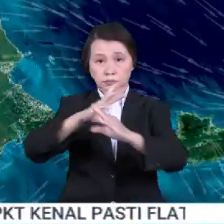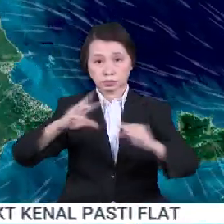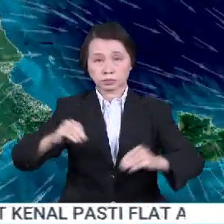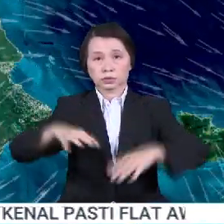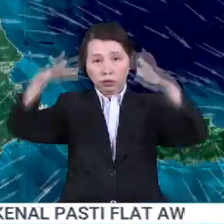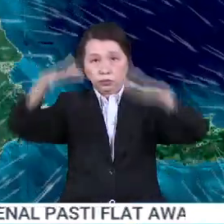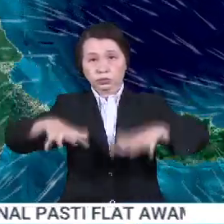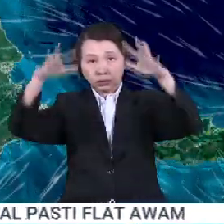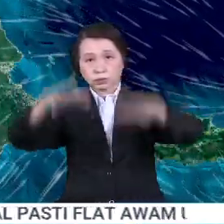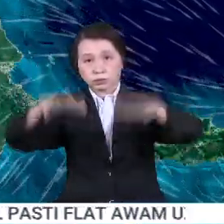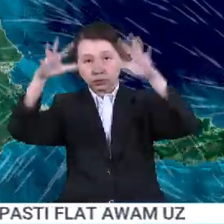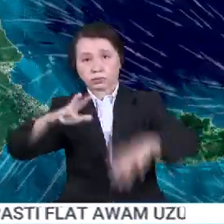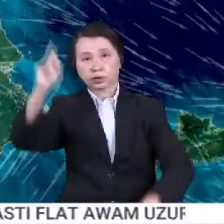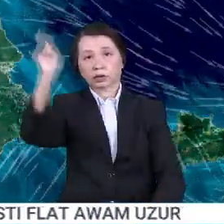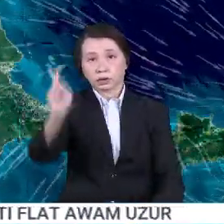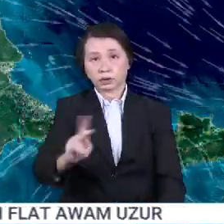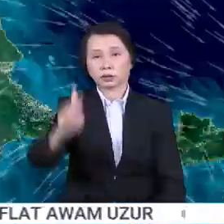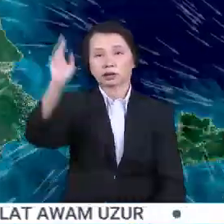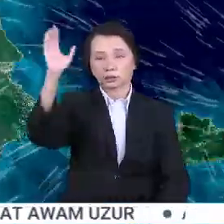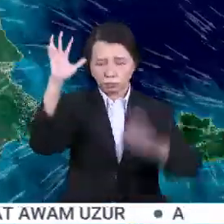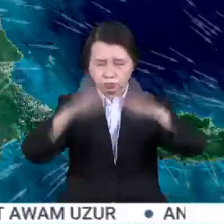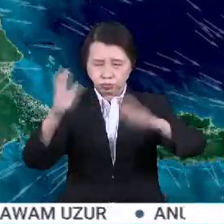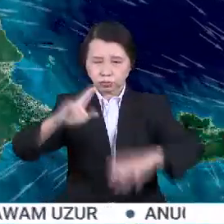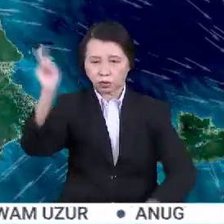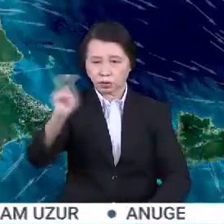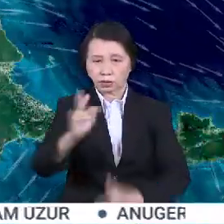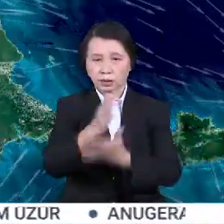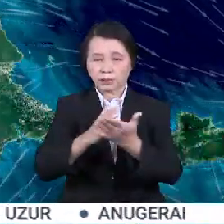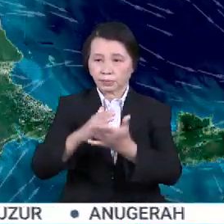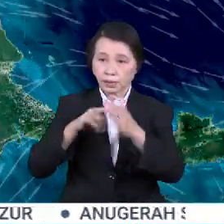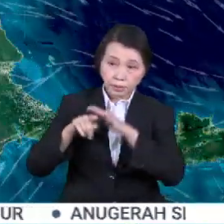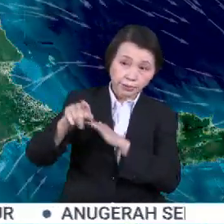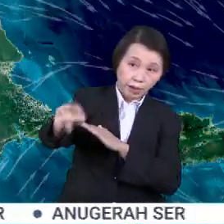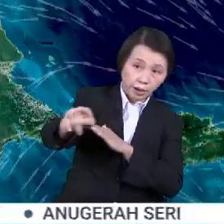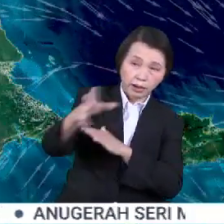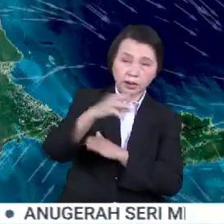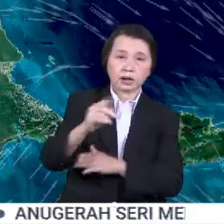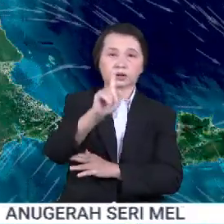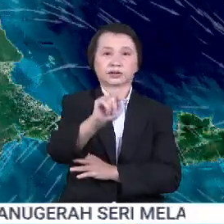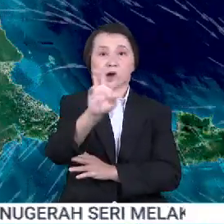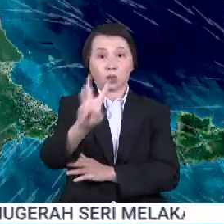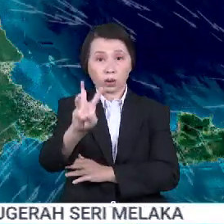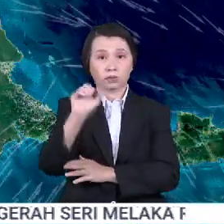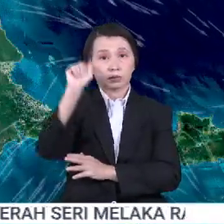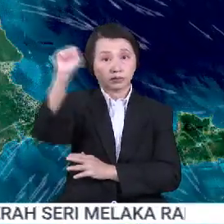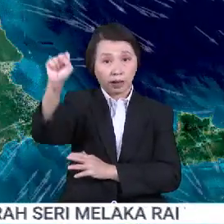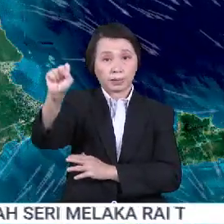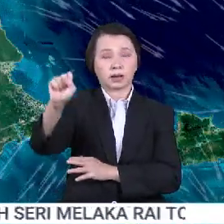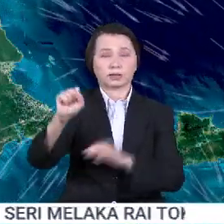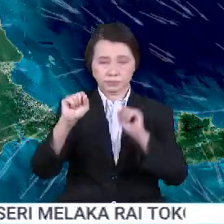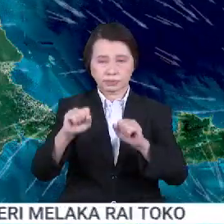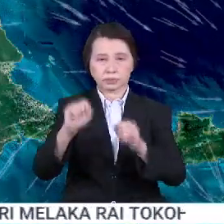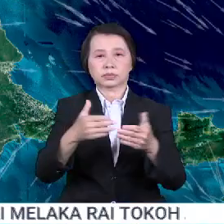Hujan dan ribu peti yang dikenalpasti di sekitar bahagian perdalaman dan juga tawau negeri Sabah. Dijangkakan akan